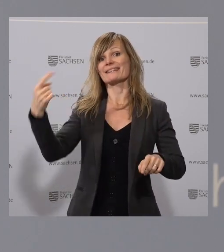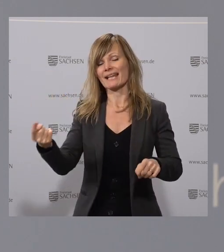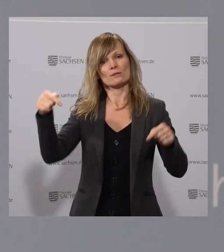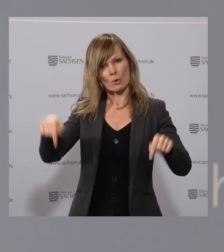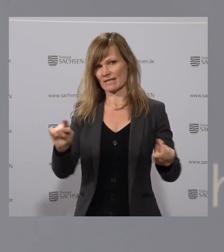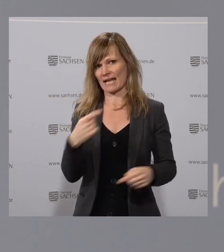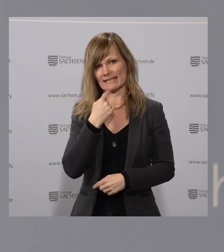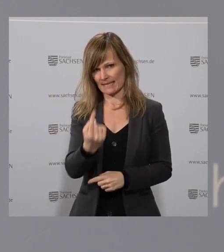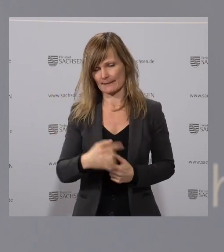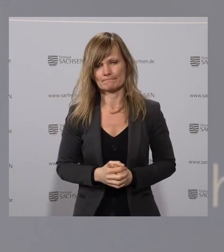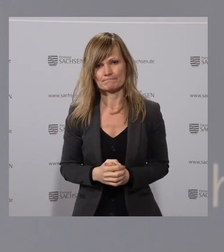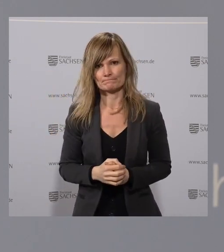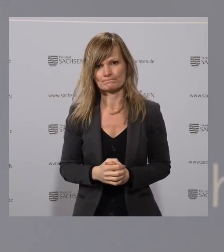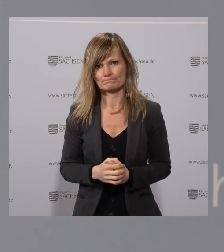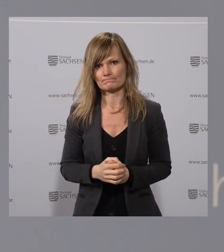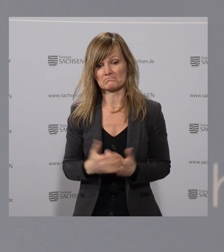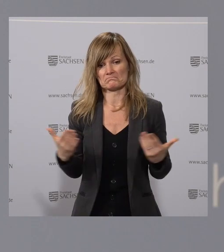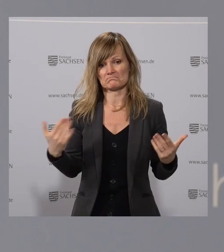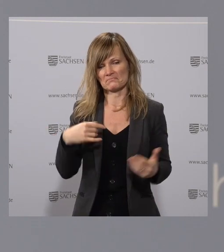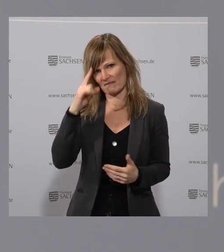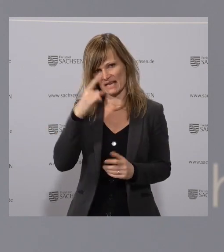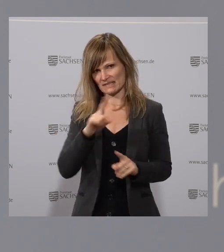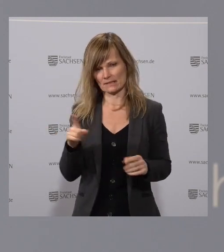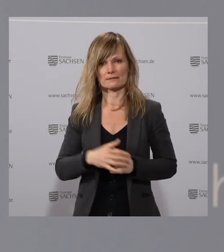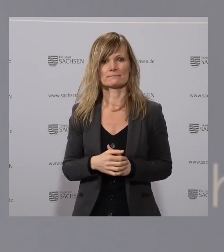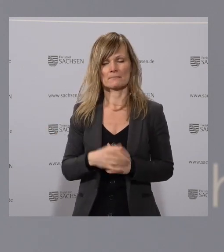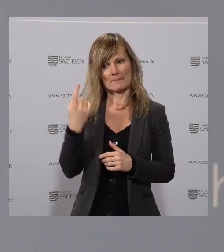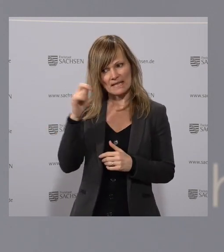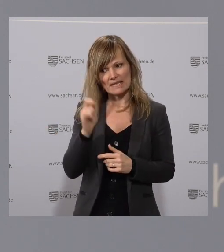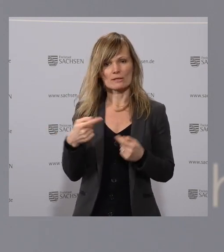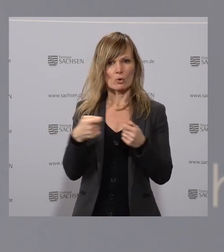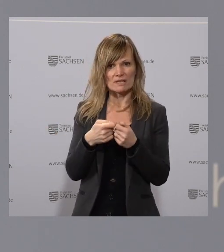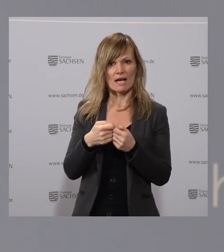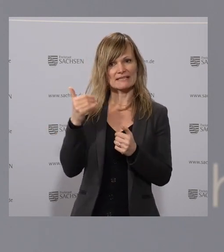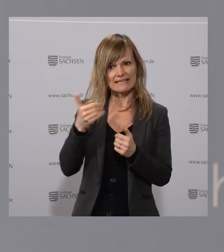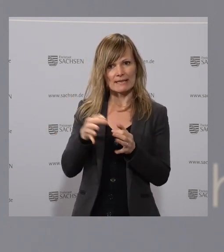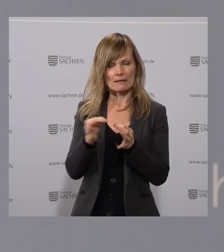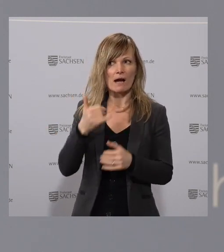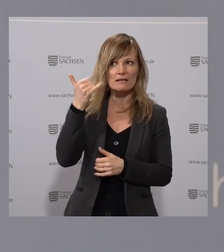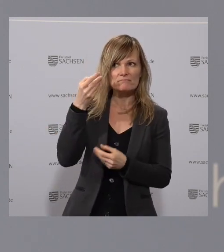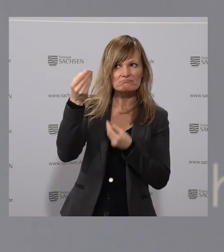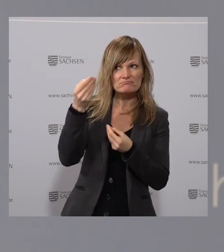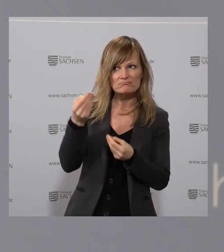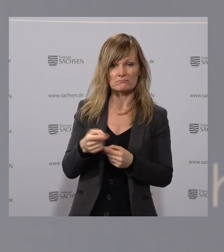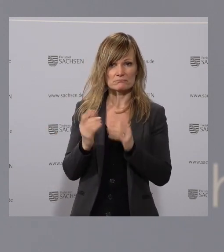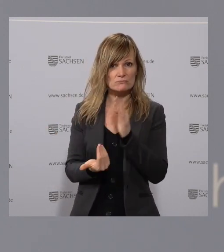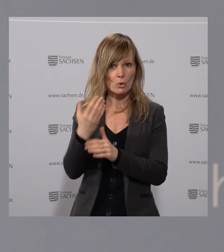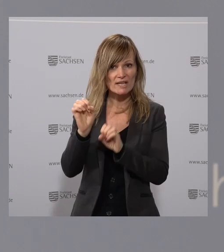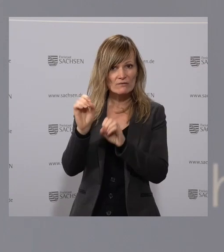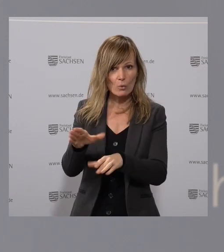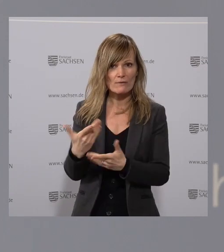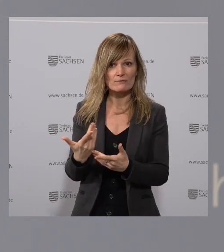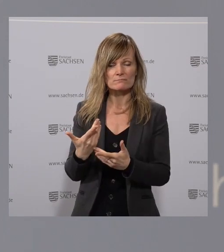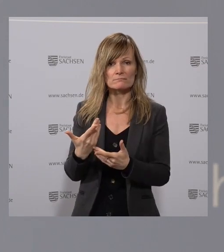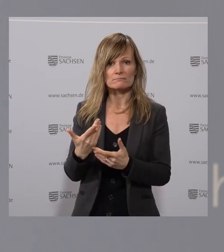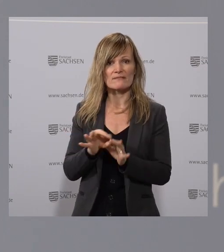heute noch nicht beantworten. Wir wissen es nicht. Ich bin im täglichen Kontakt mit Berlin, ob es einen Entwurf zum neuen Infektionsschutzgesetz gibt oder nicht.